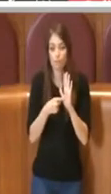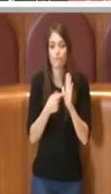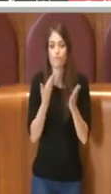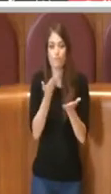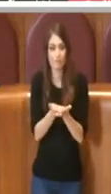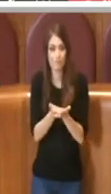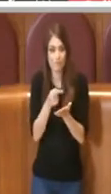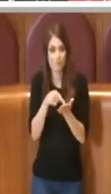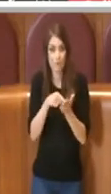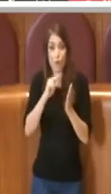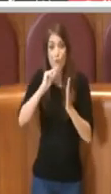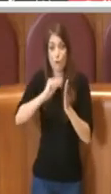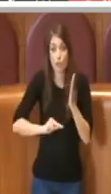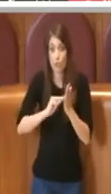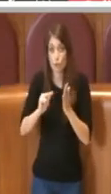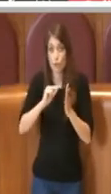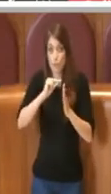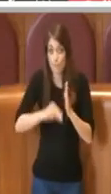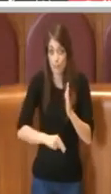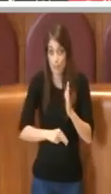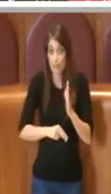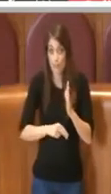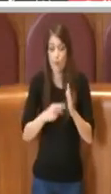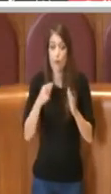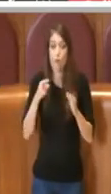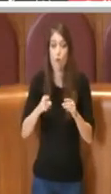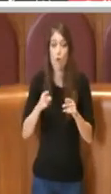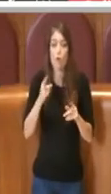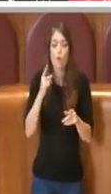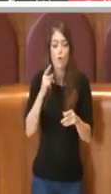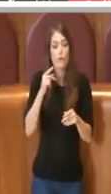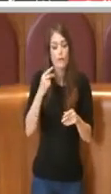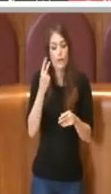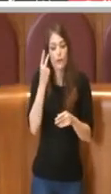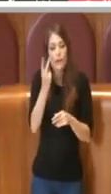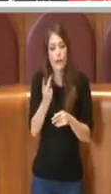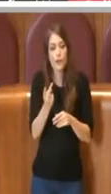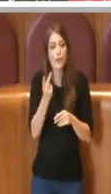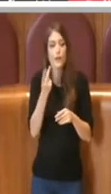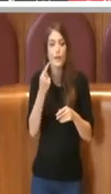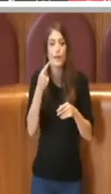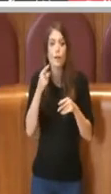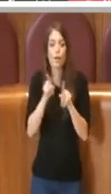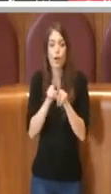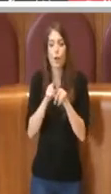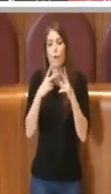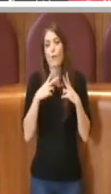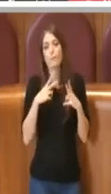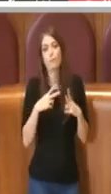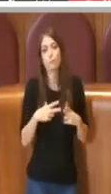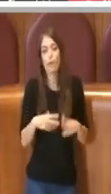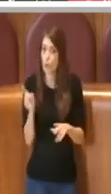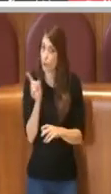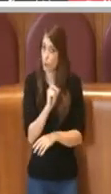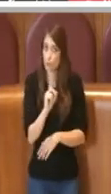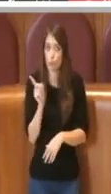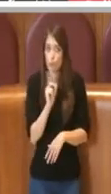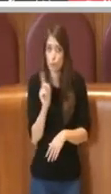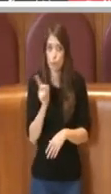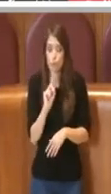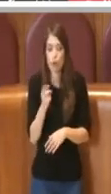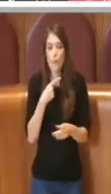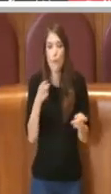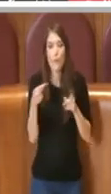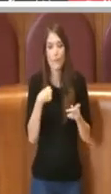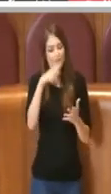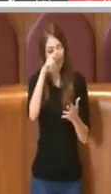votazione dell'emendamento non può e non deve essere visto con un cappello per il semplice fatto che appena avevo letto la mozione io